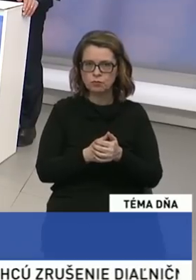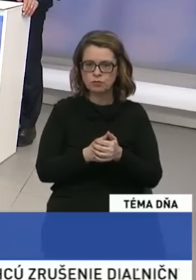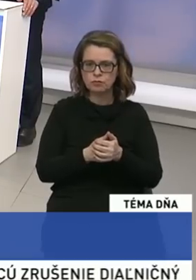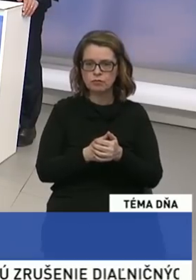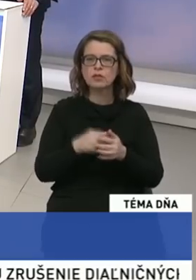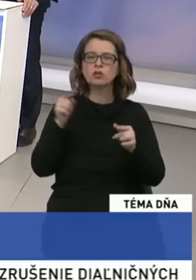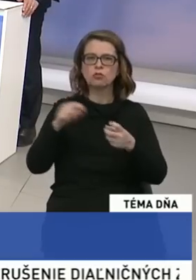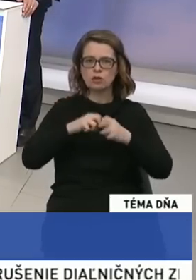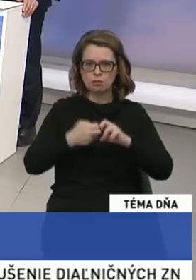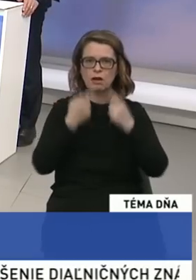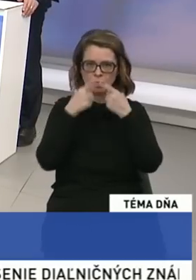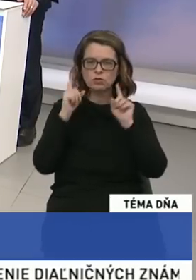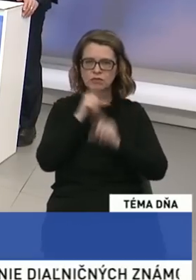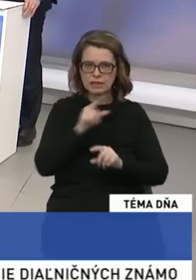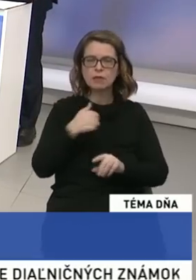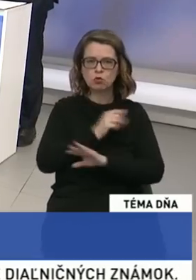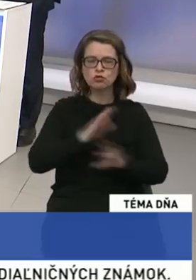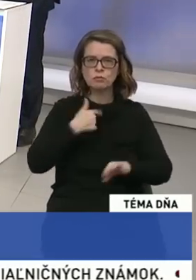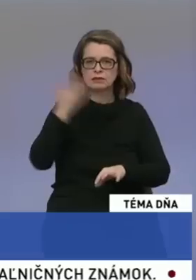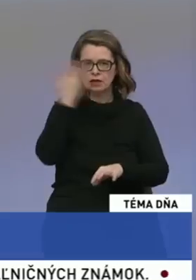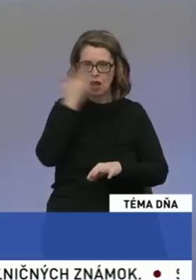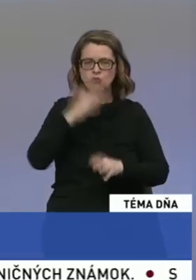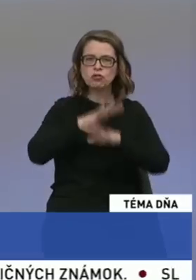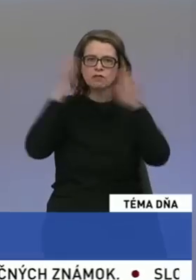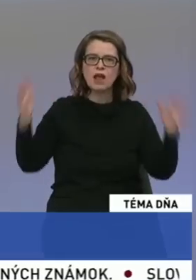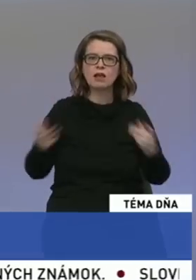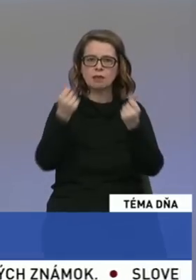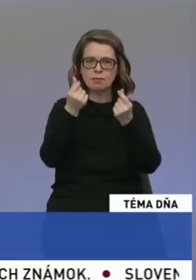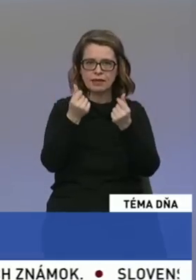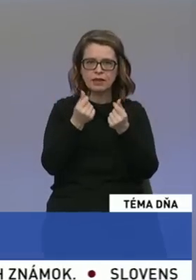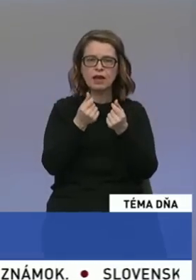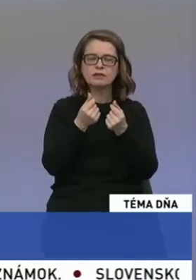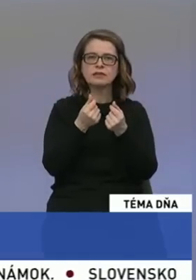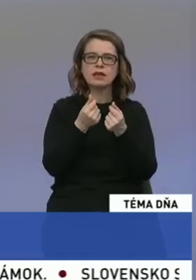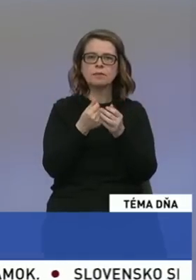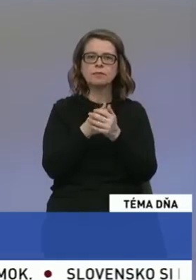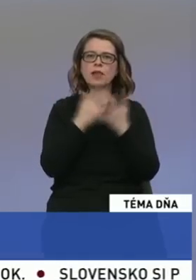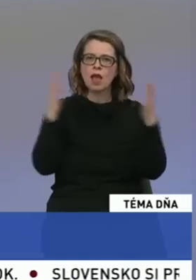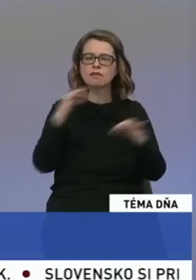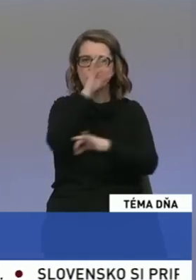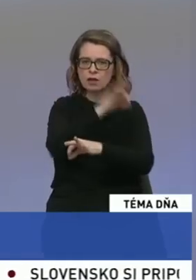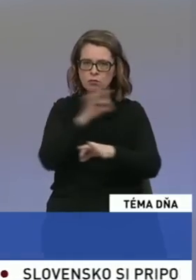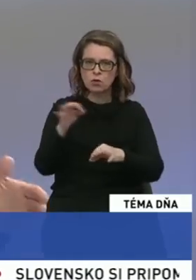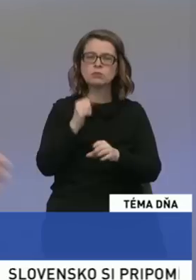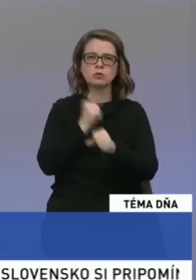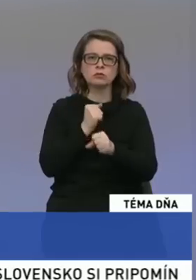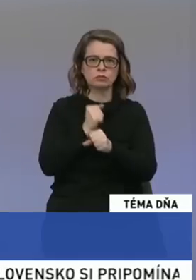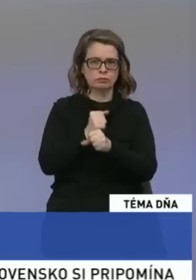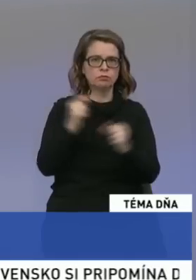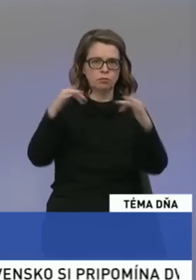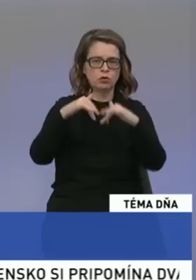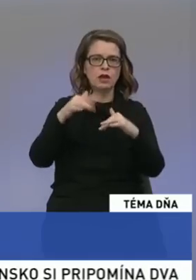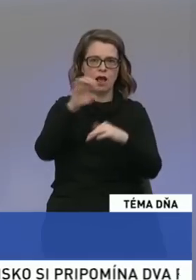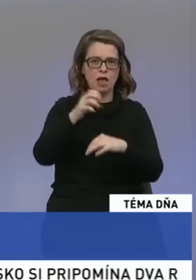Slovenskej republiky. My sa už naučili, že veľké investičné celky, alebo povedal by som veľké, veľké projekty na financiu EÚ únia aspoň sa podiela najmä,